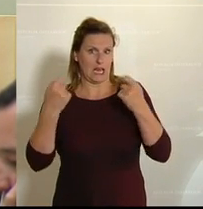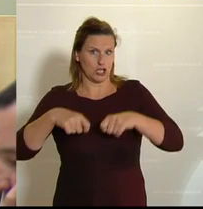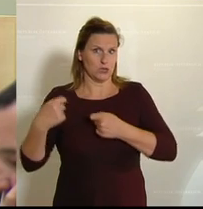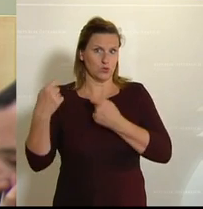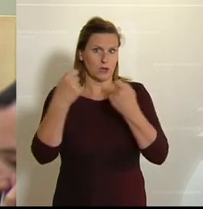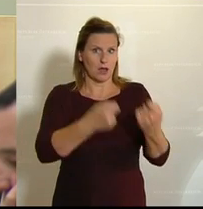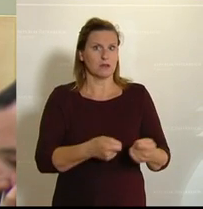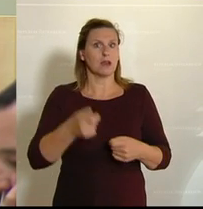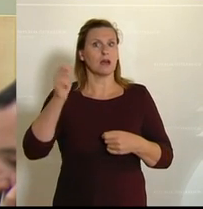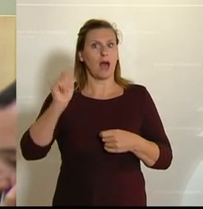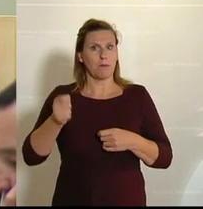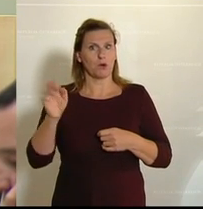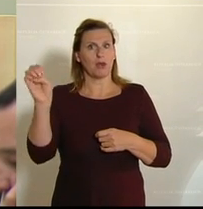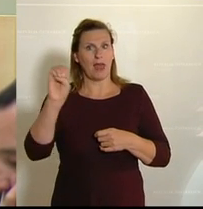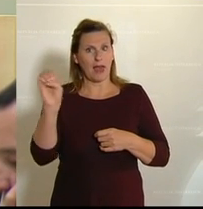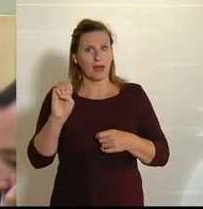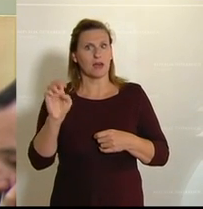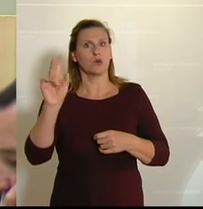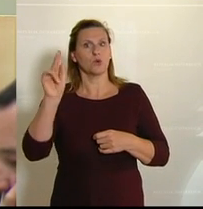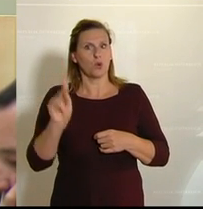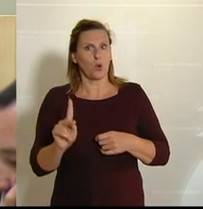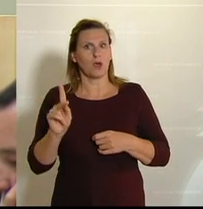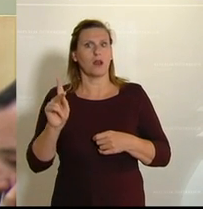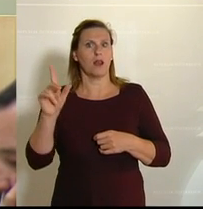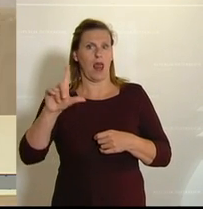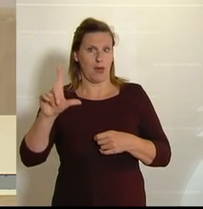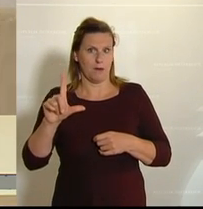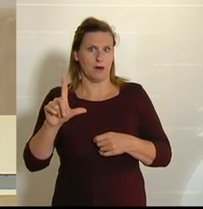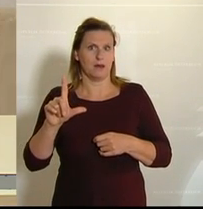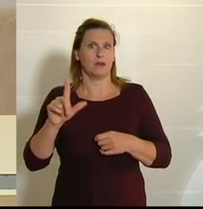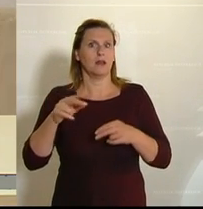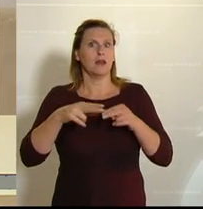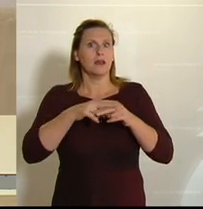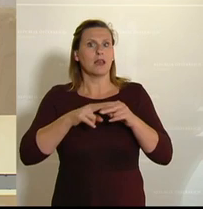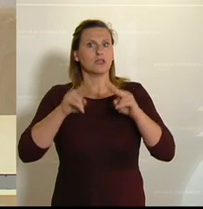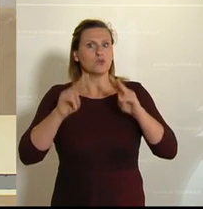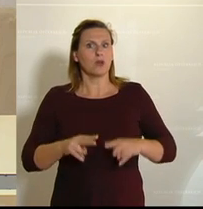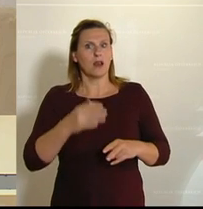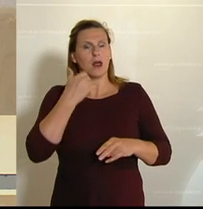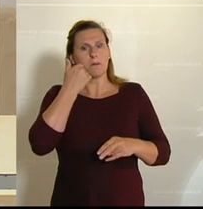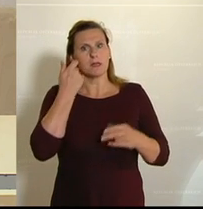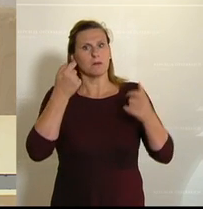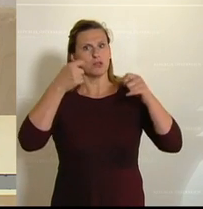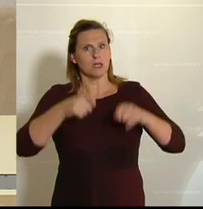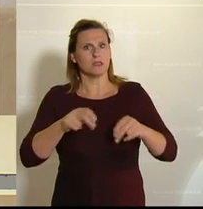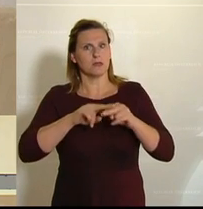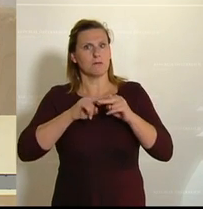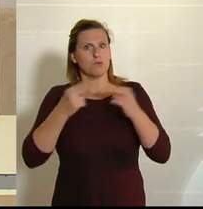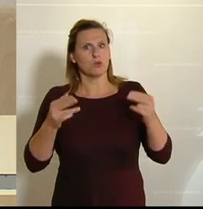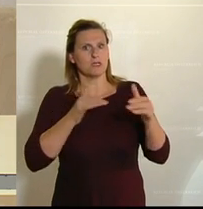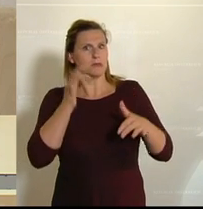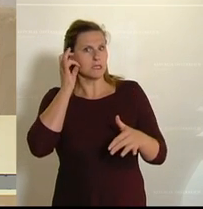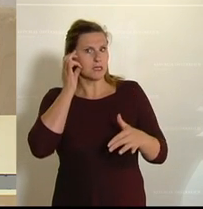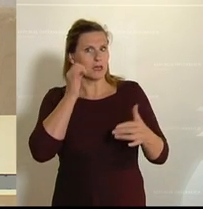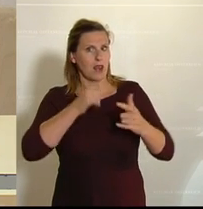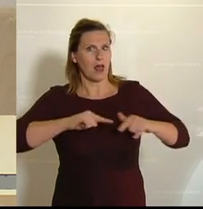Abgeordneten Cornelia Ecker, Klaus Köchl, Robert Leimer. Der Nationalrat wolle beschließen, die Bundesministerin für Landwirtschaft,